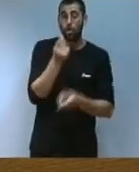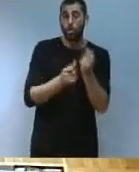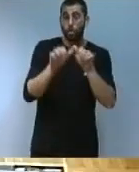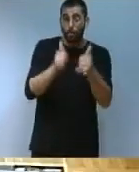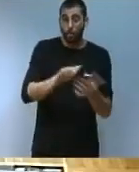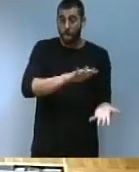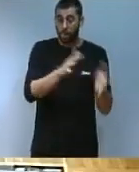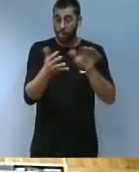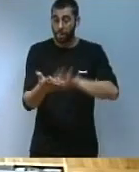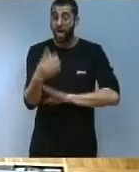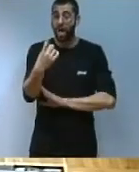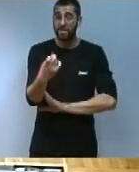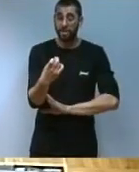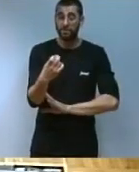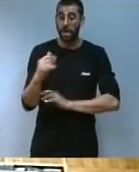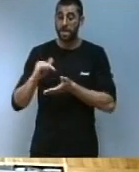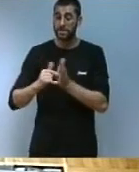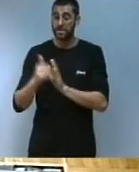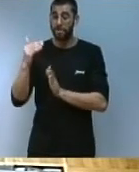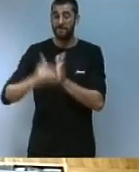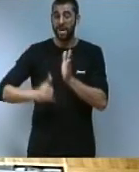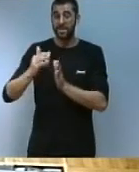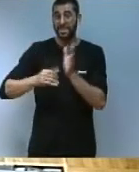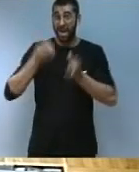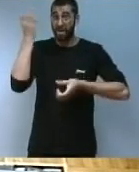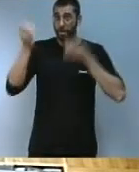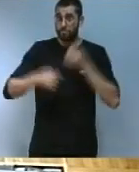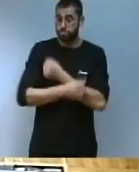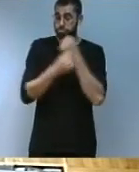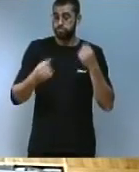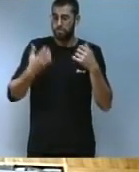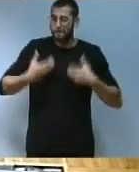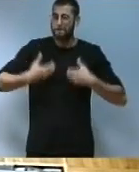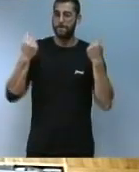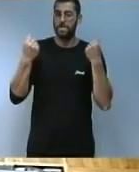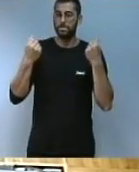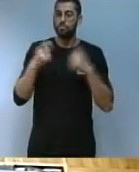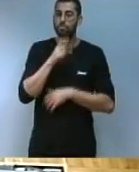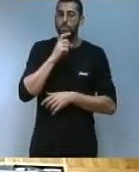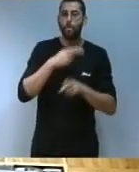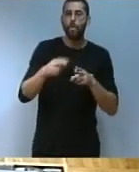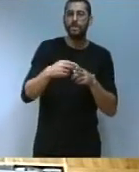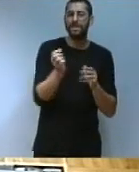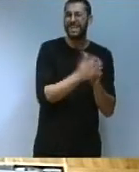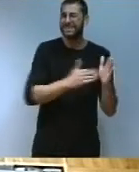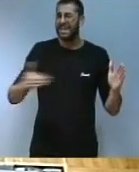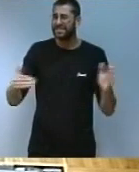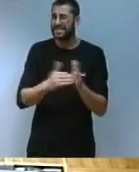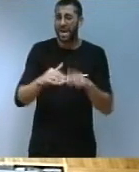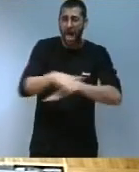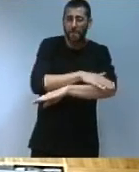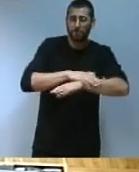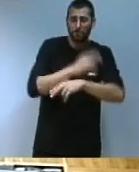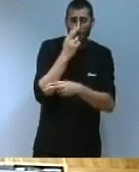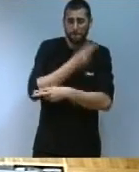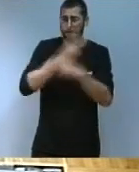l'enfortiment del sistema valencià d'emprenedoria mitjançant una política transversal que impliqui a tota l'administració valenciana